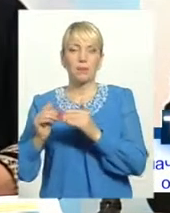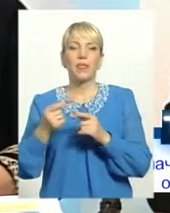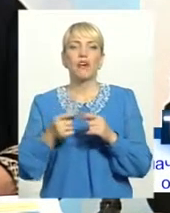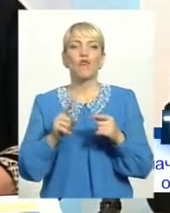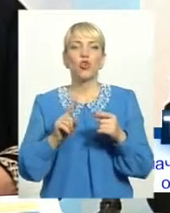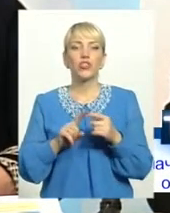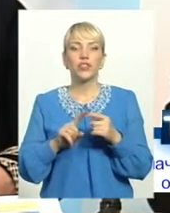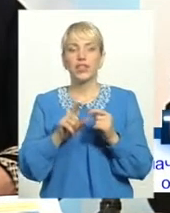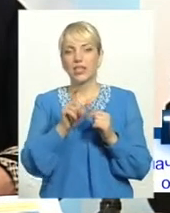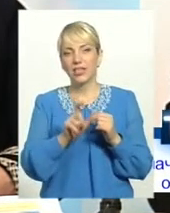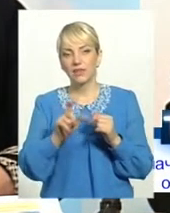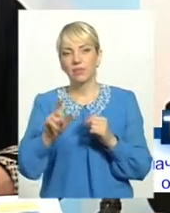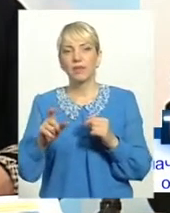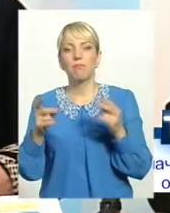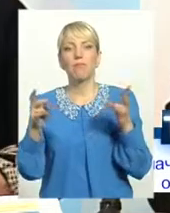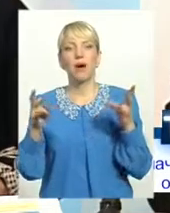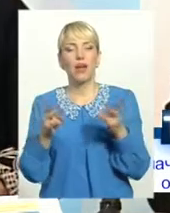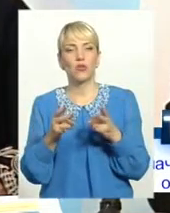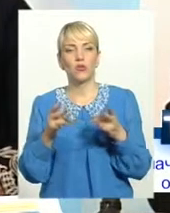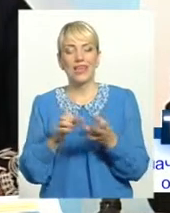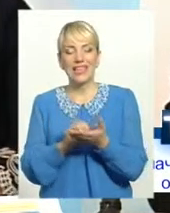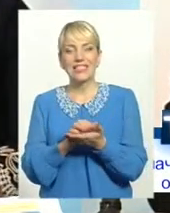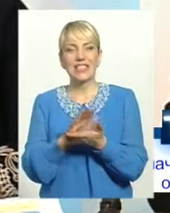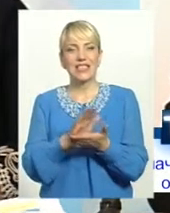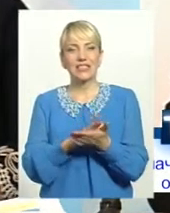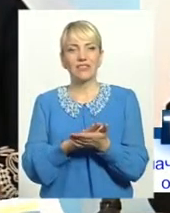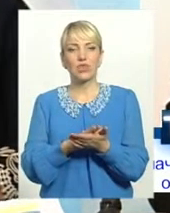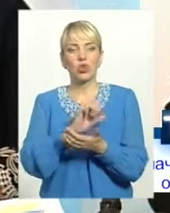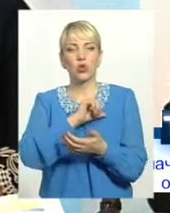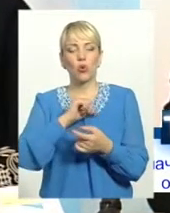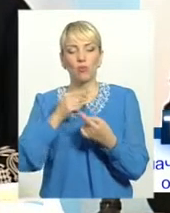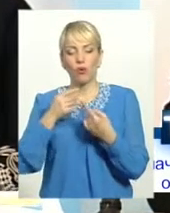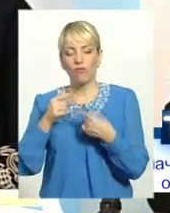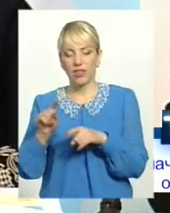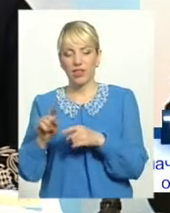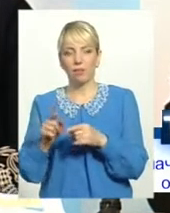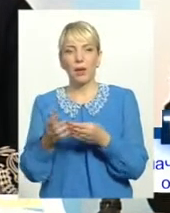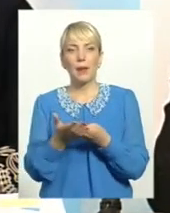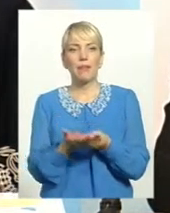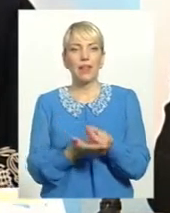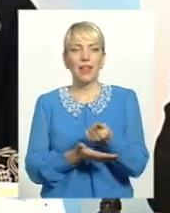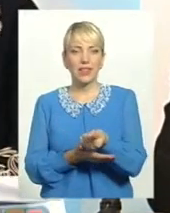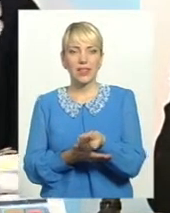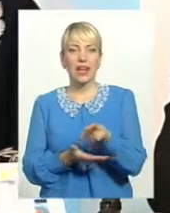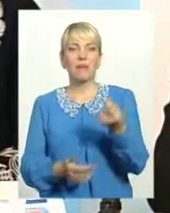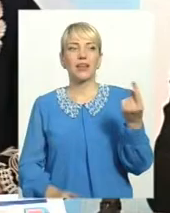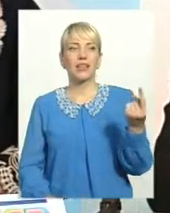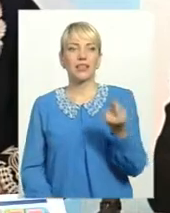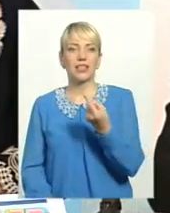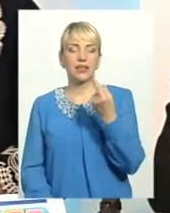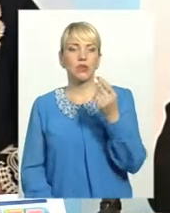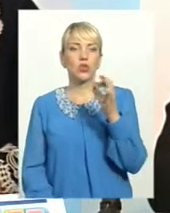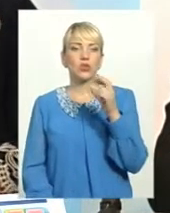мають зареєструватися добровільними платниками єдиного соціального внеску.